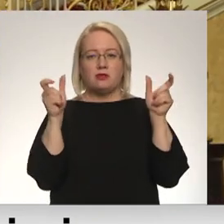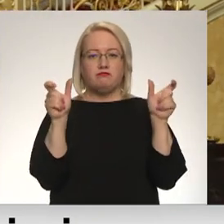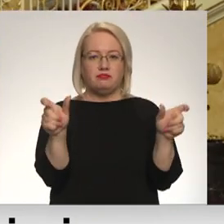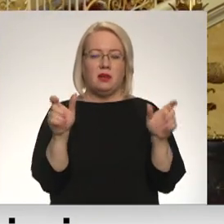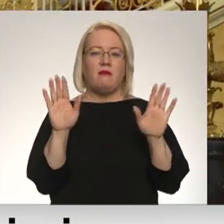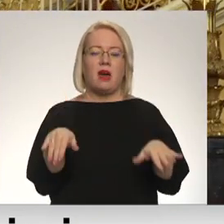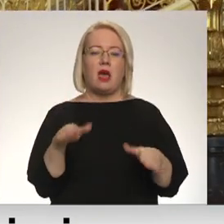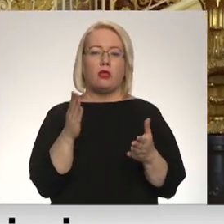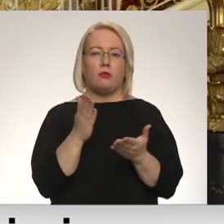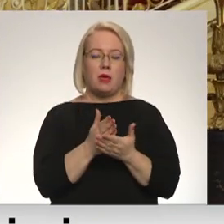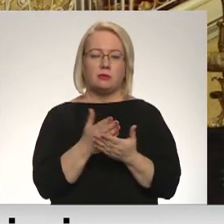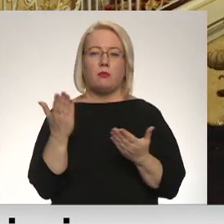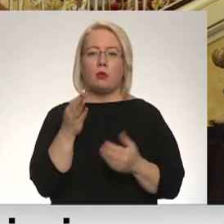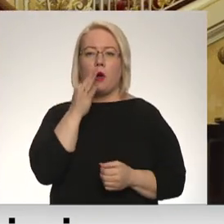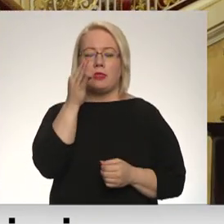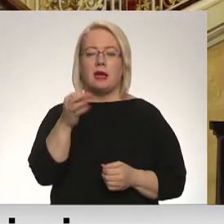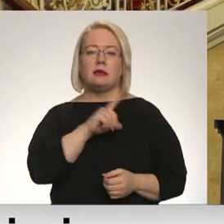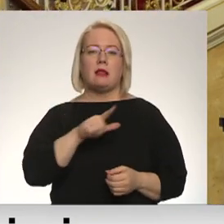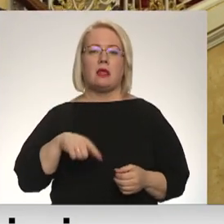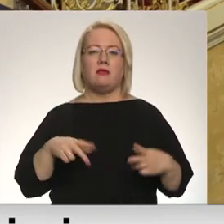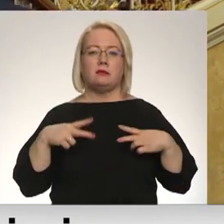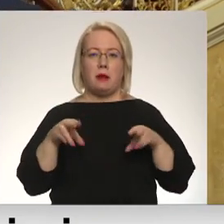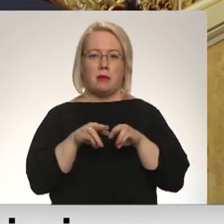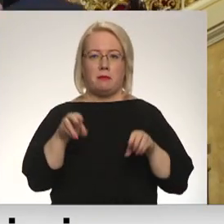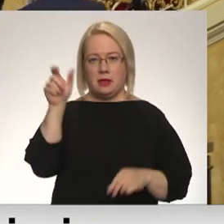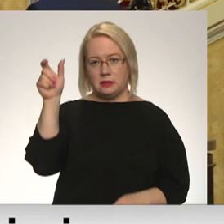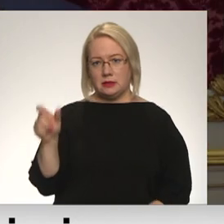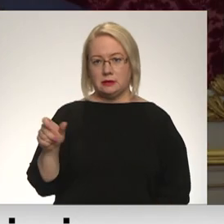Luku teica Latvijas premjeras jau pēc tikšanās, par ko tika runāts.